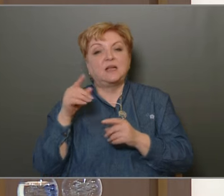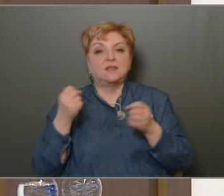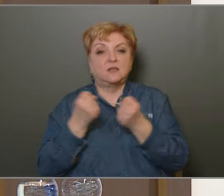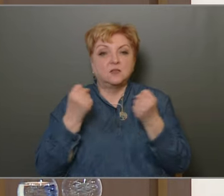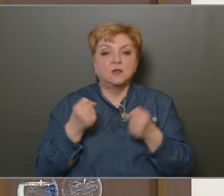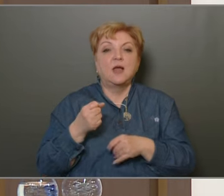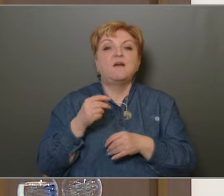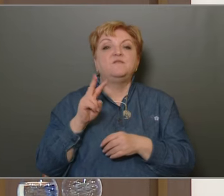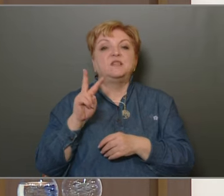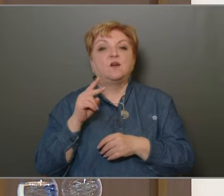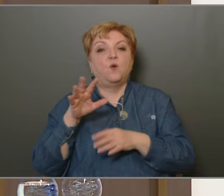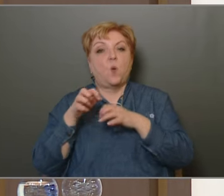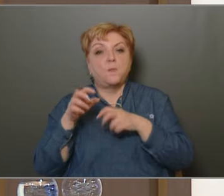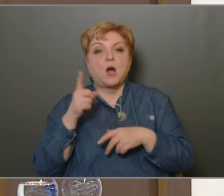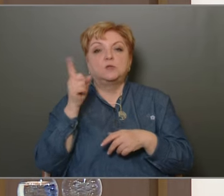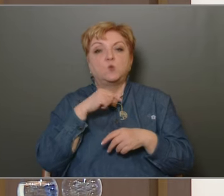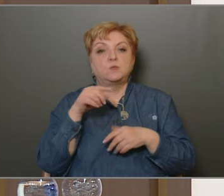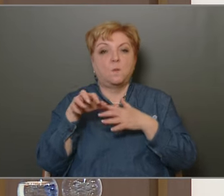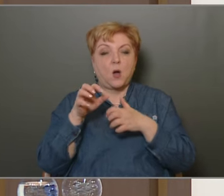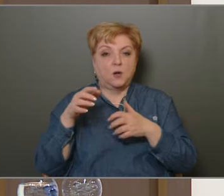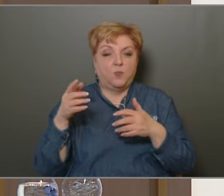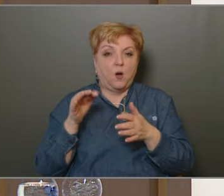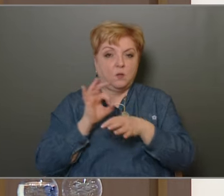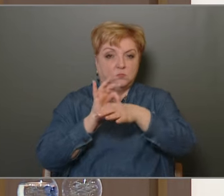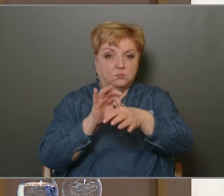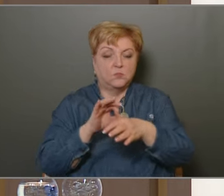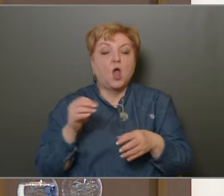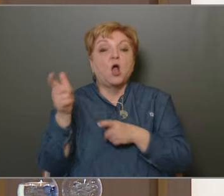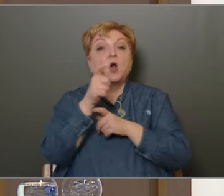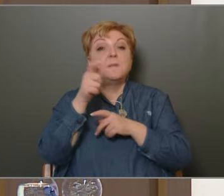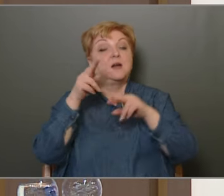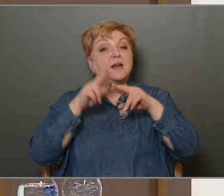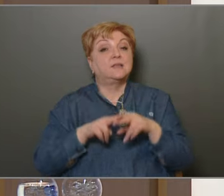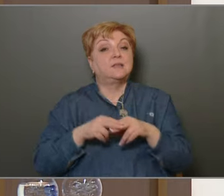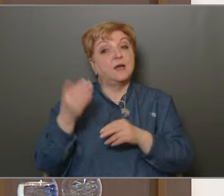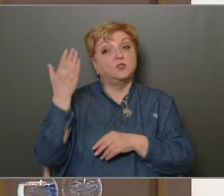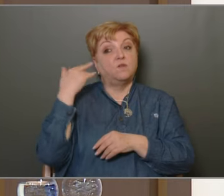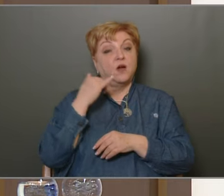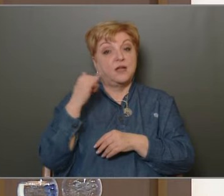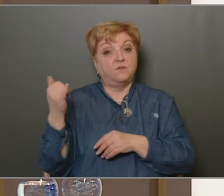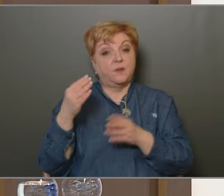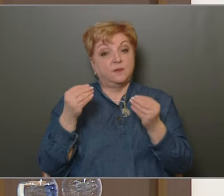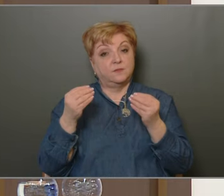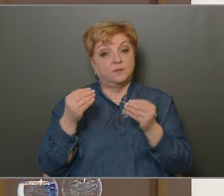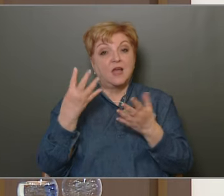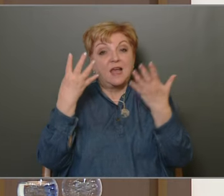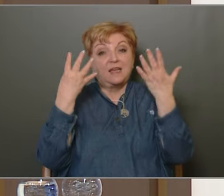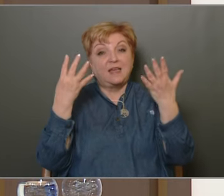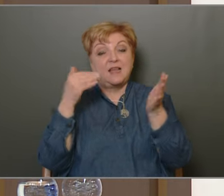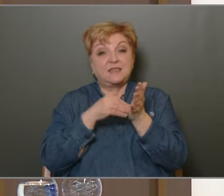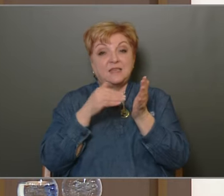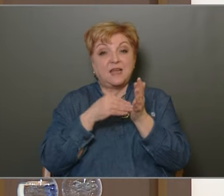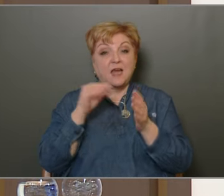túlzóparban például. Tehát ebben is azt gondolom, hogy élen járunk. A kamerarendszer tavalyében tartalmazza az anyag, hogy 9 ezer